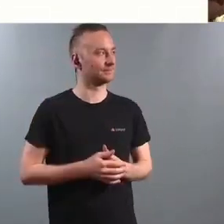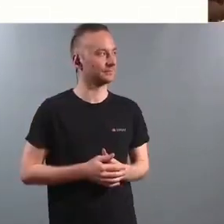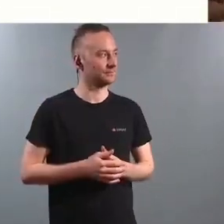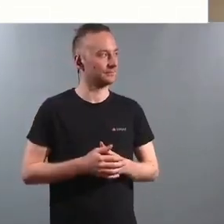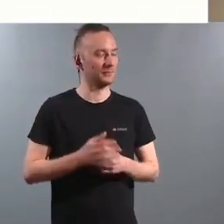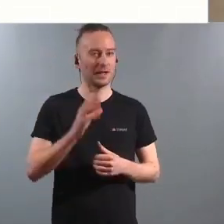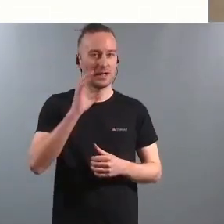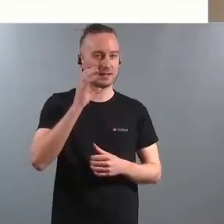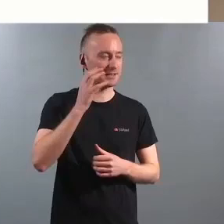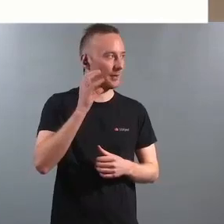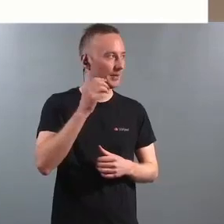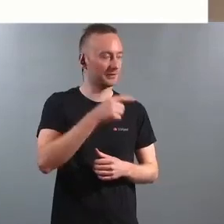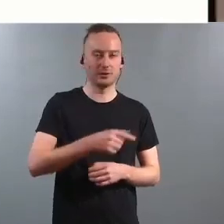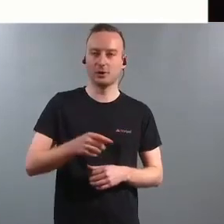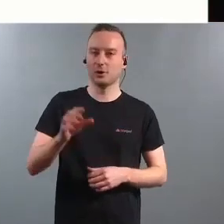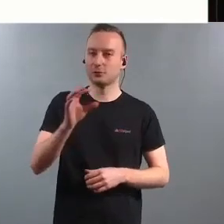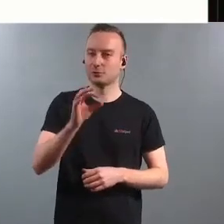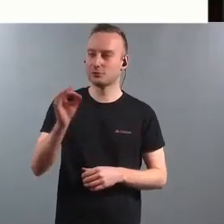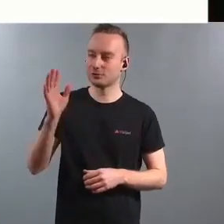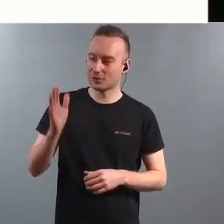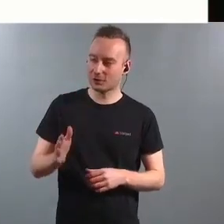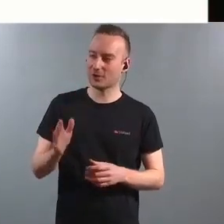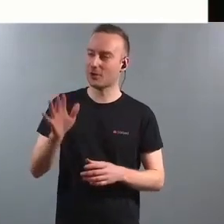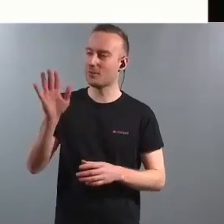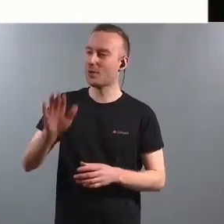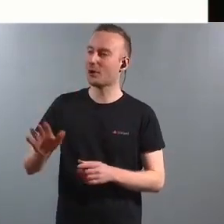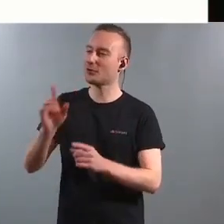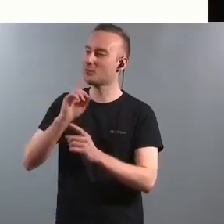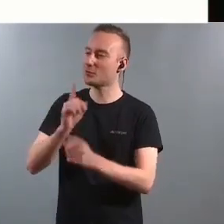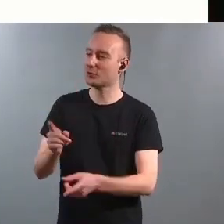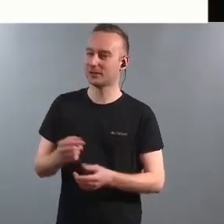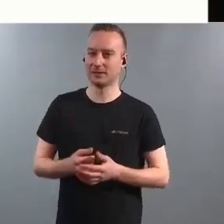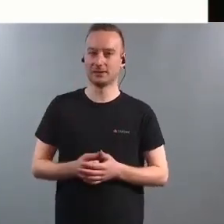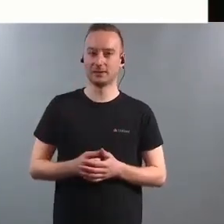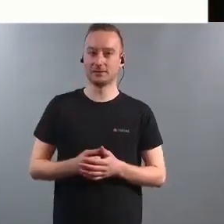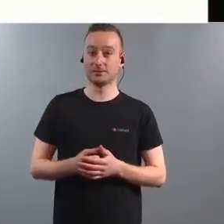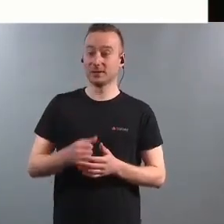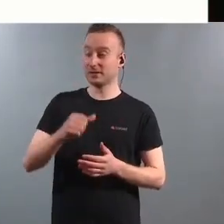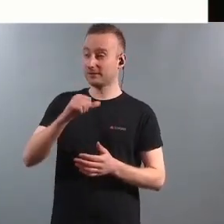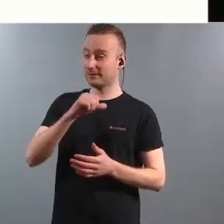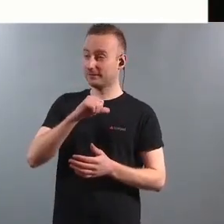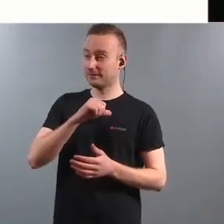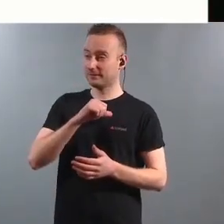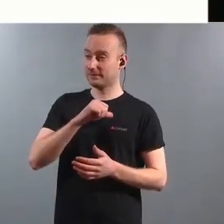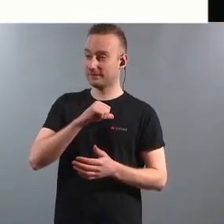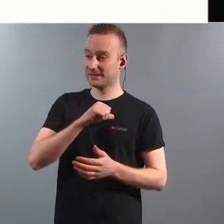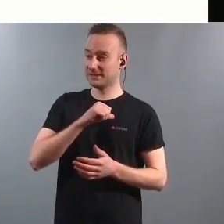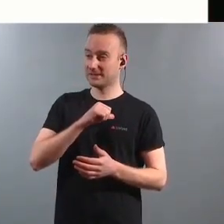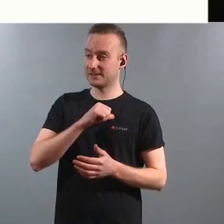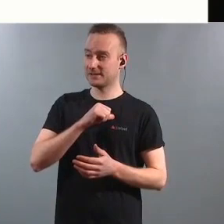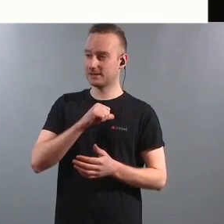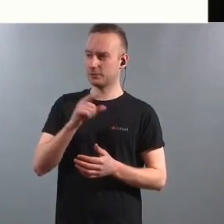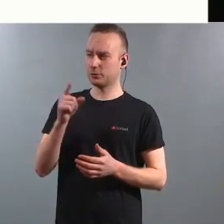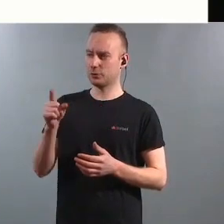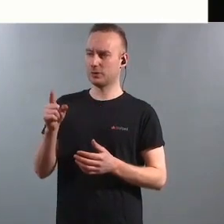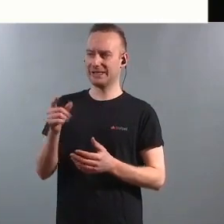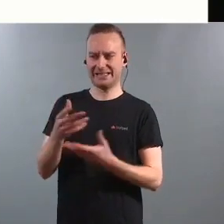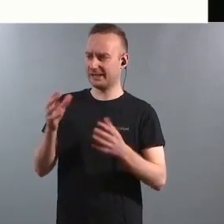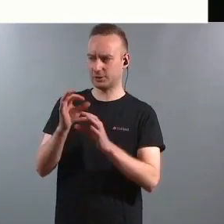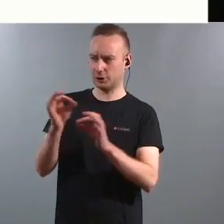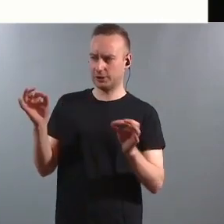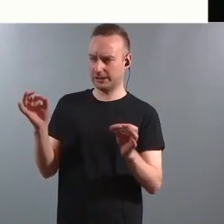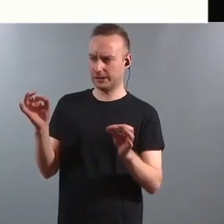Tusen takk til deg, barneombud. Jeg hadde blitt bekymret hvis ikke du var så tydelig og klar og